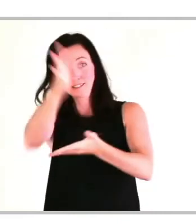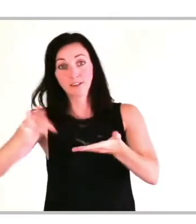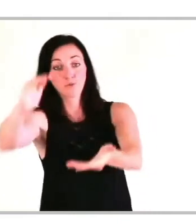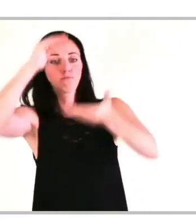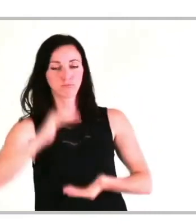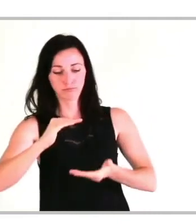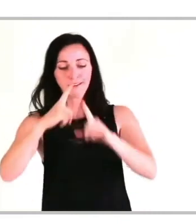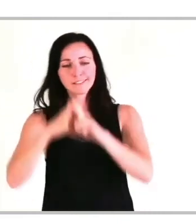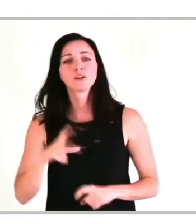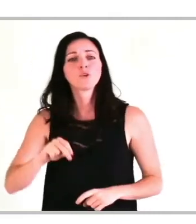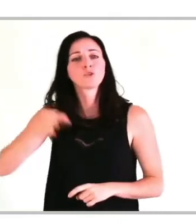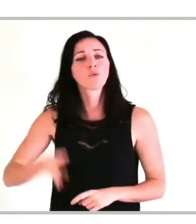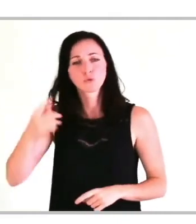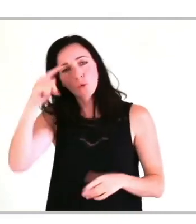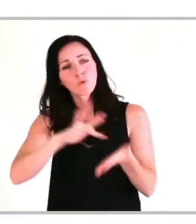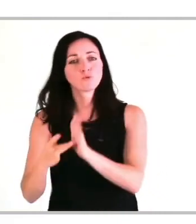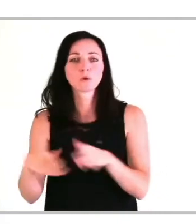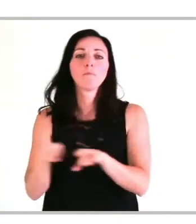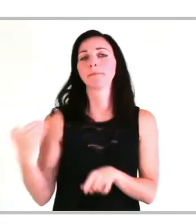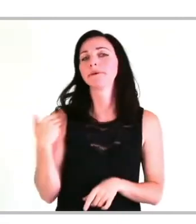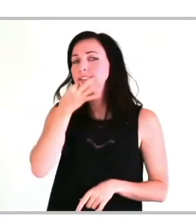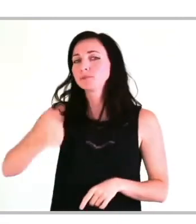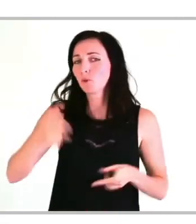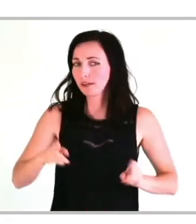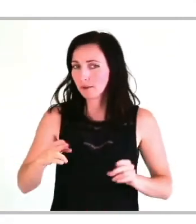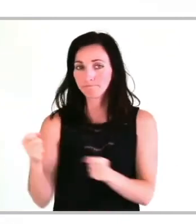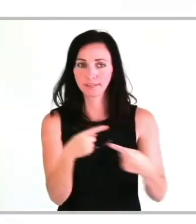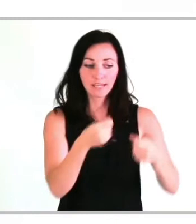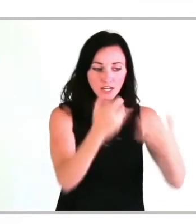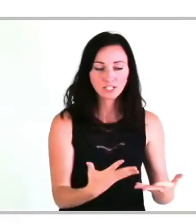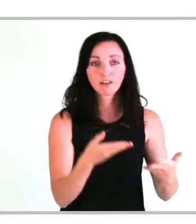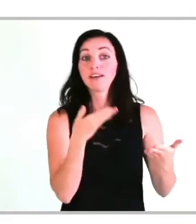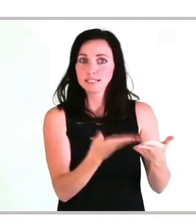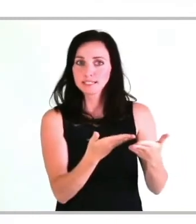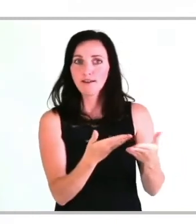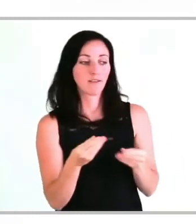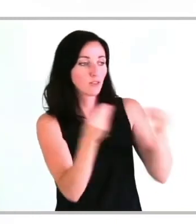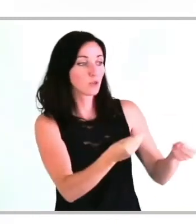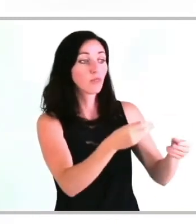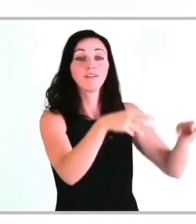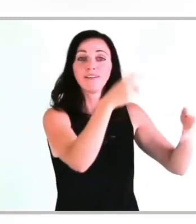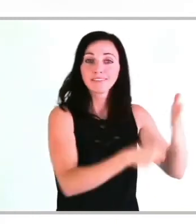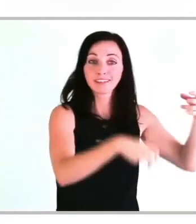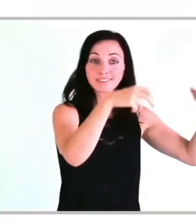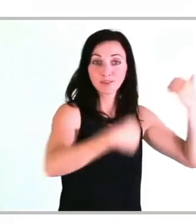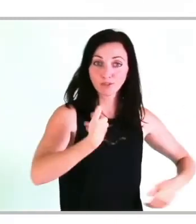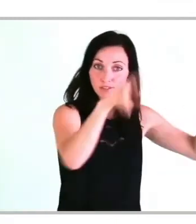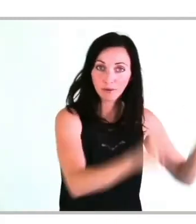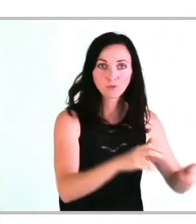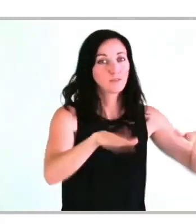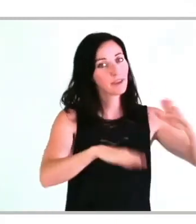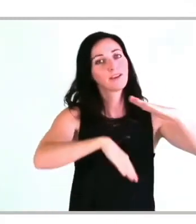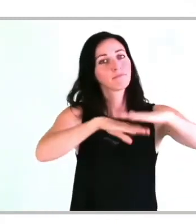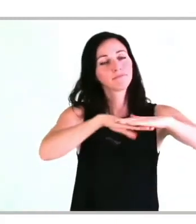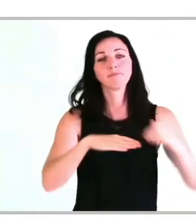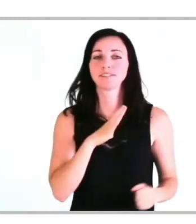les déductions de toutes les factures de travailleurs indépendants handicapés, entreprises adaptées ou ESAT, établissement et services d